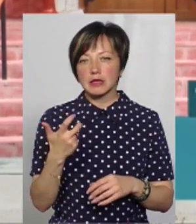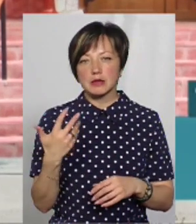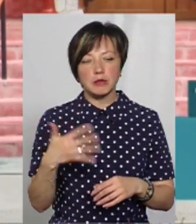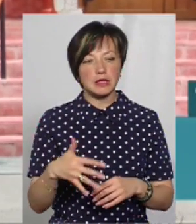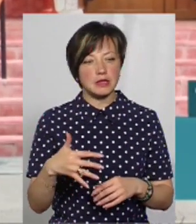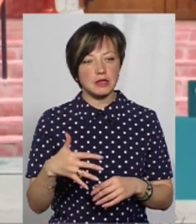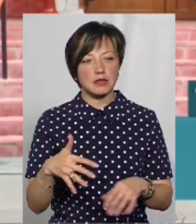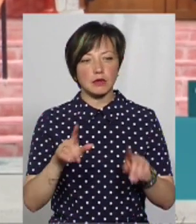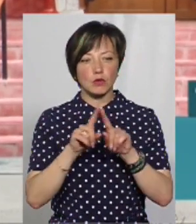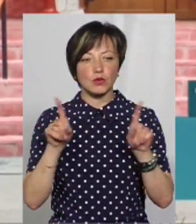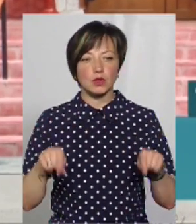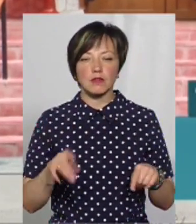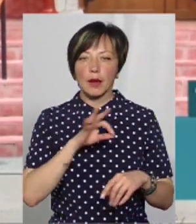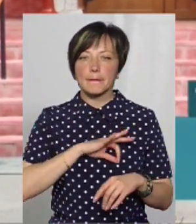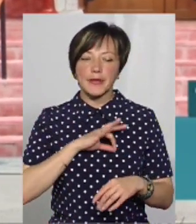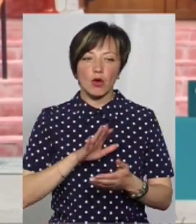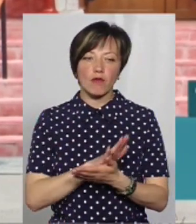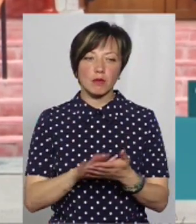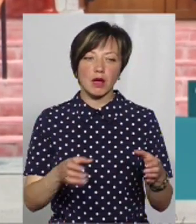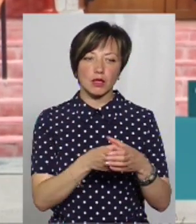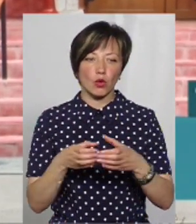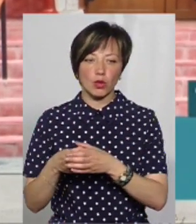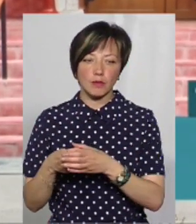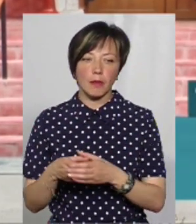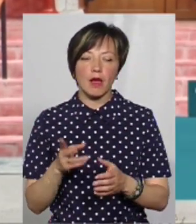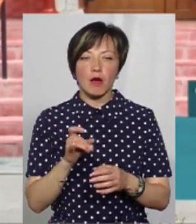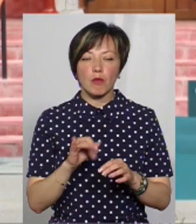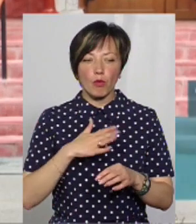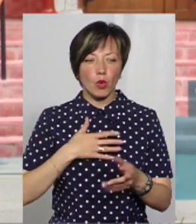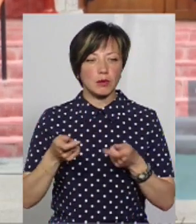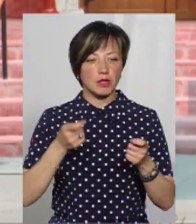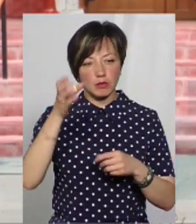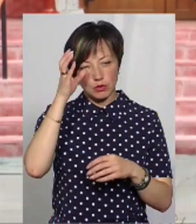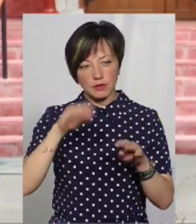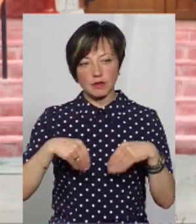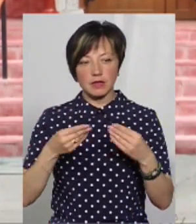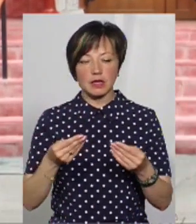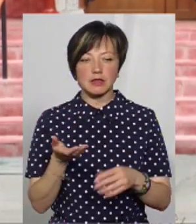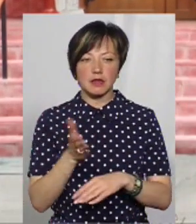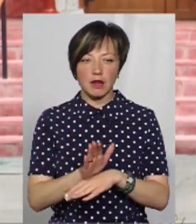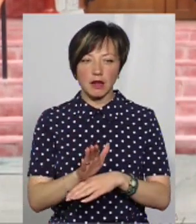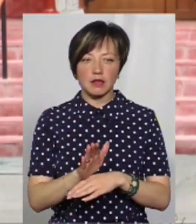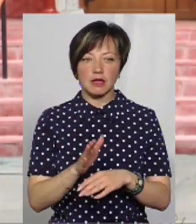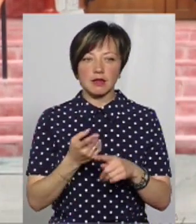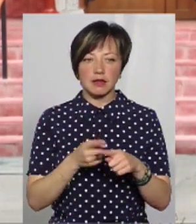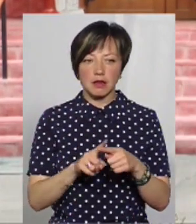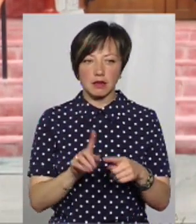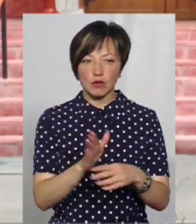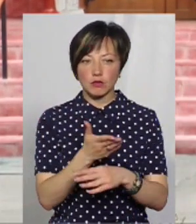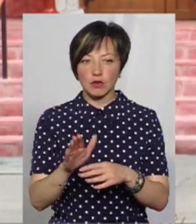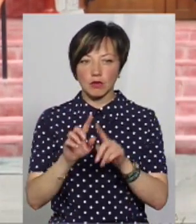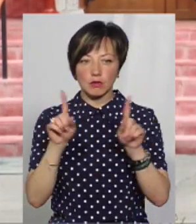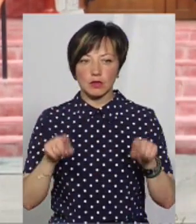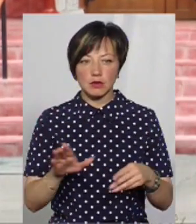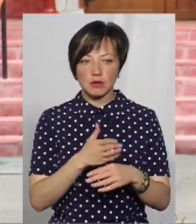путівок пільговим категоріям. По департаменту освіти видається наказ, де рівноцільно розподіляються